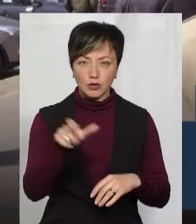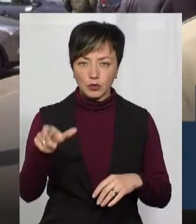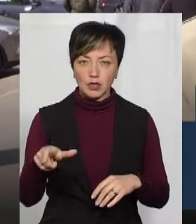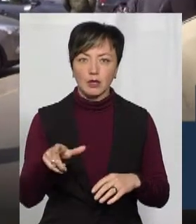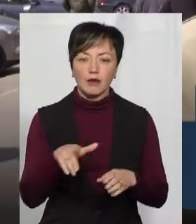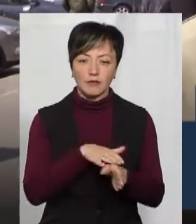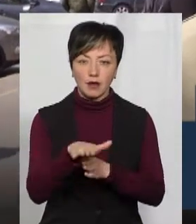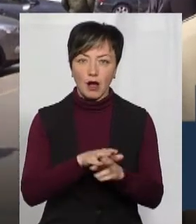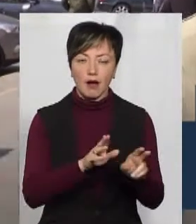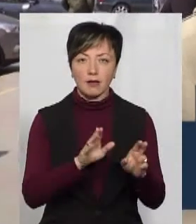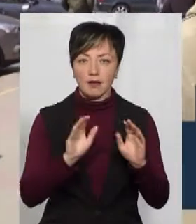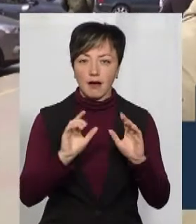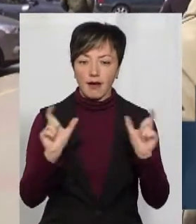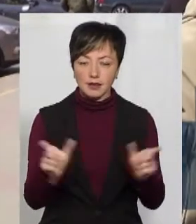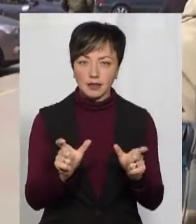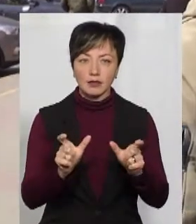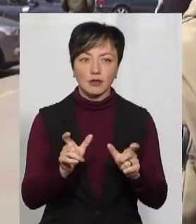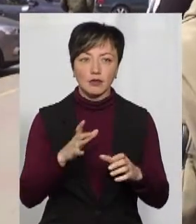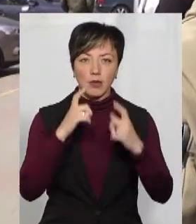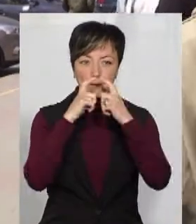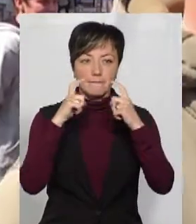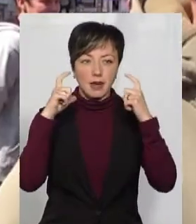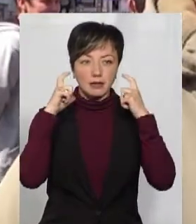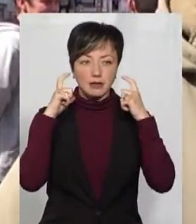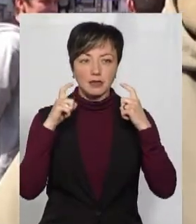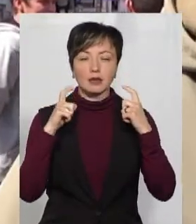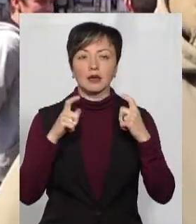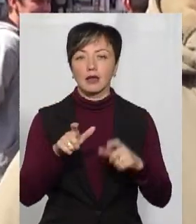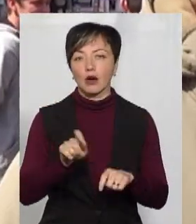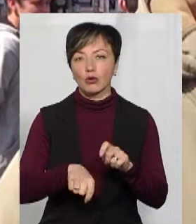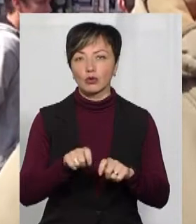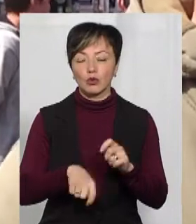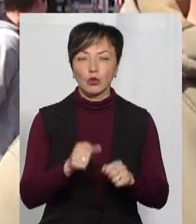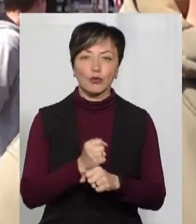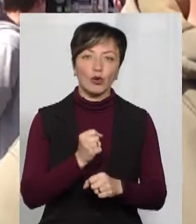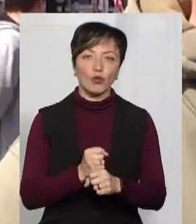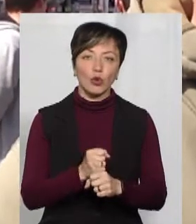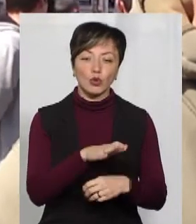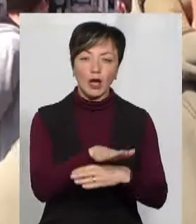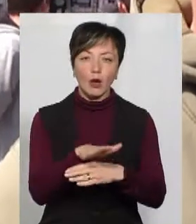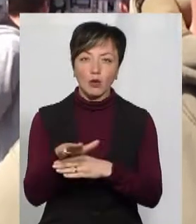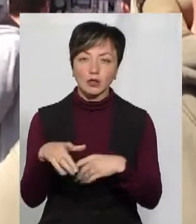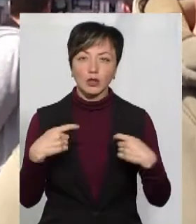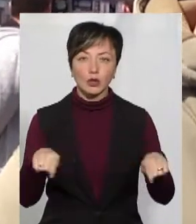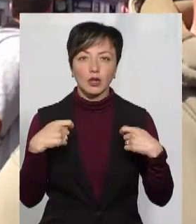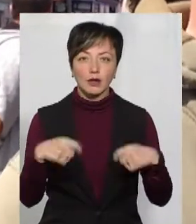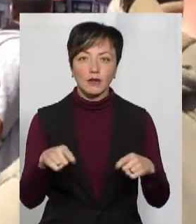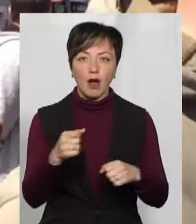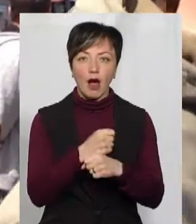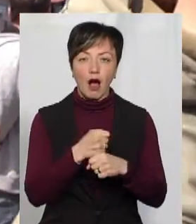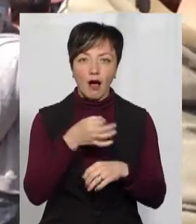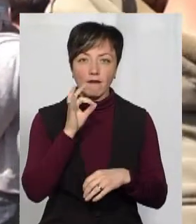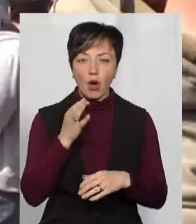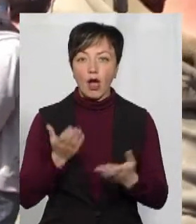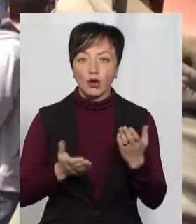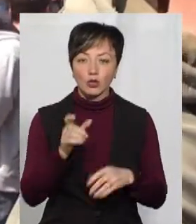дотрималися номер карантину. Це одягнені були в маски, відповідно. Контролюємо роботу тих кіосків, які здійснюють торгів люкавою. Тобто,